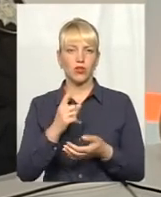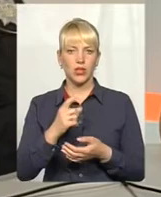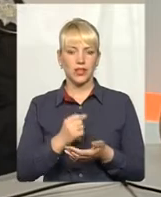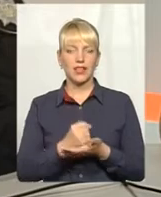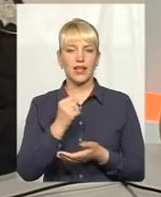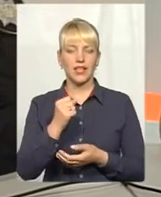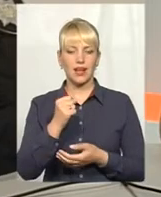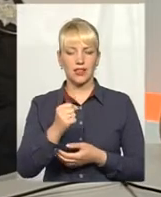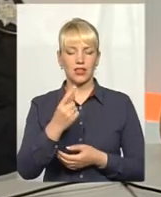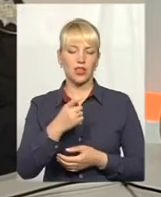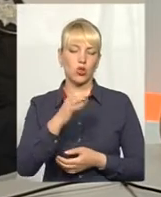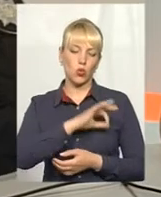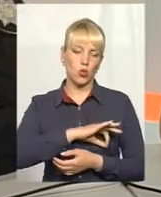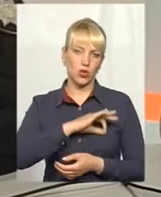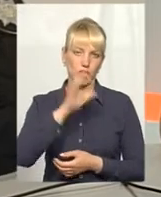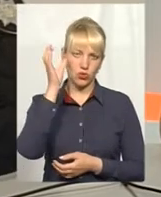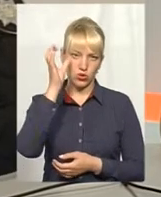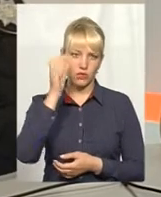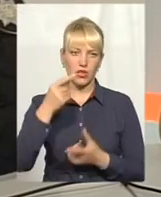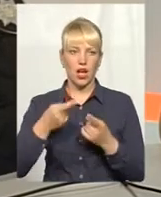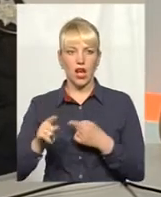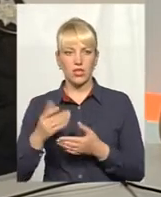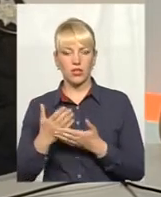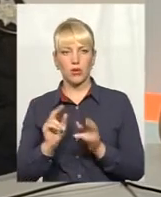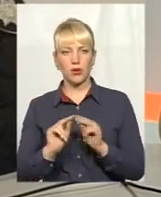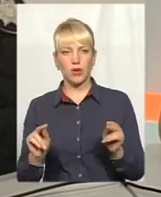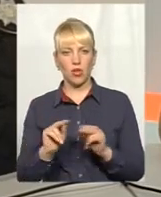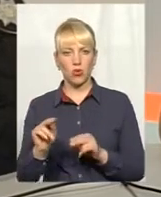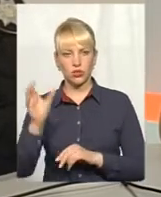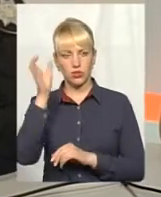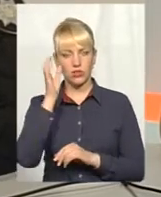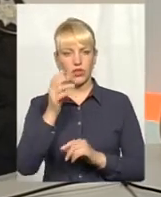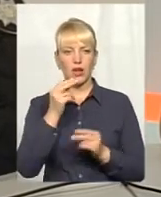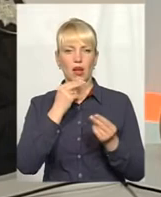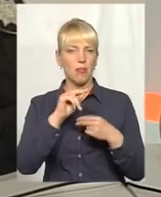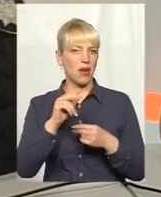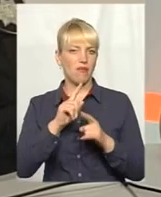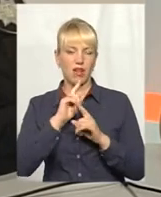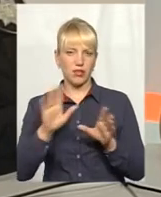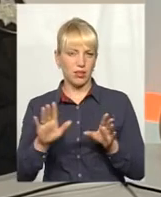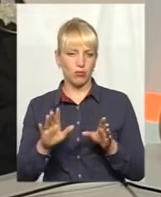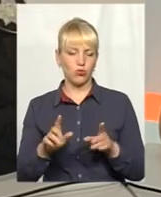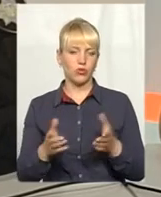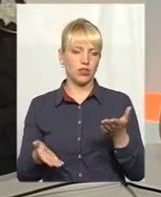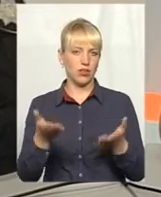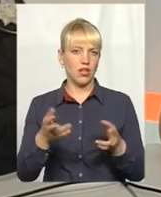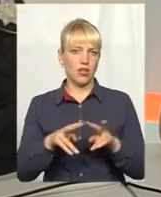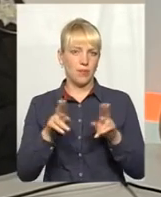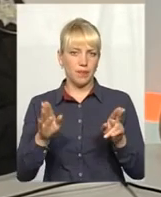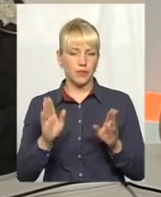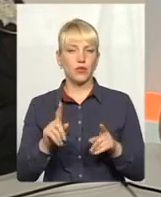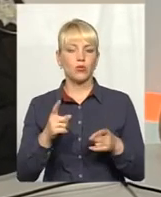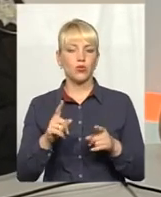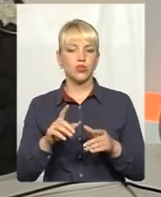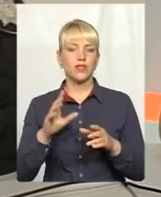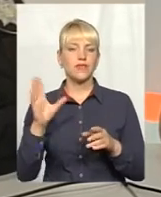юридичною освітою, а інший кандидат, до прикладу, з педагогічною освітою, переваг ніяких не буде, оскільки дані кандидати будуть проходити умови